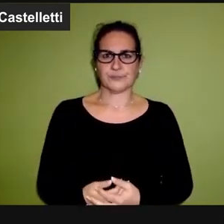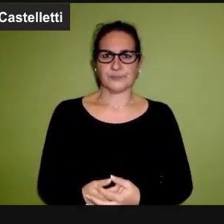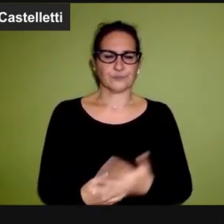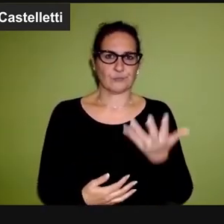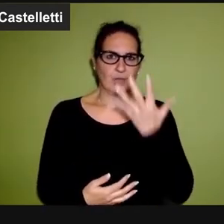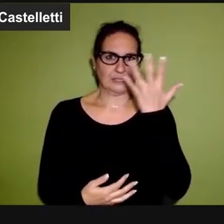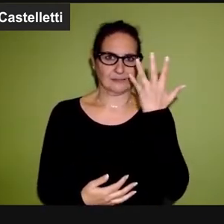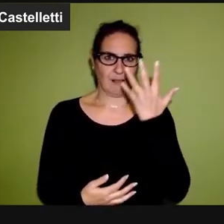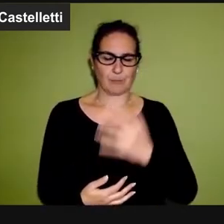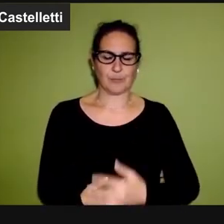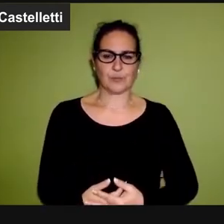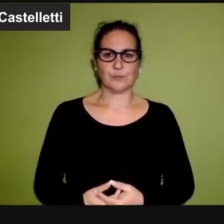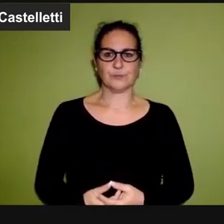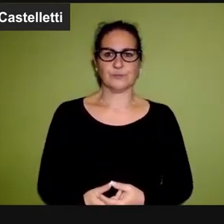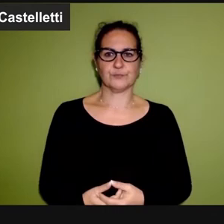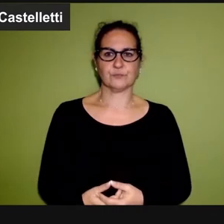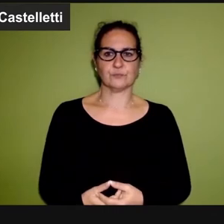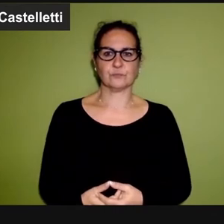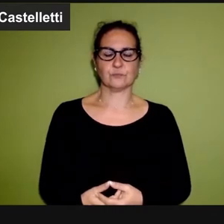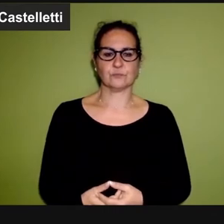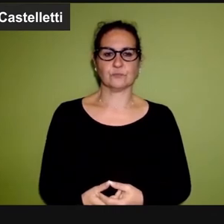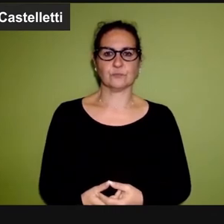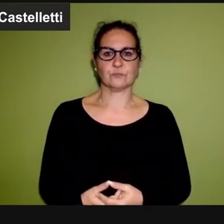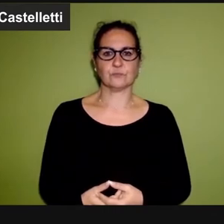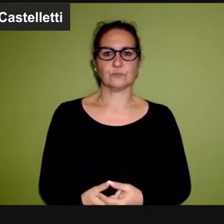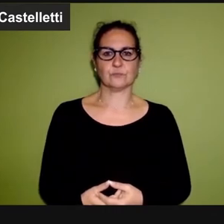per esempio